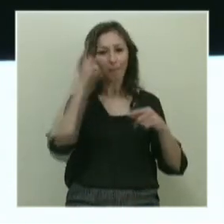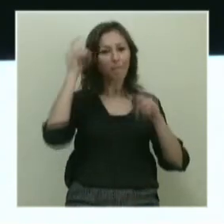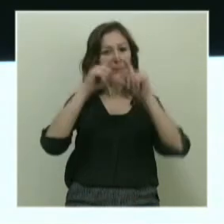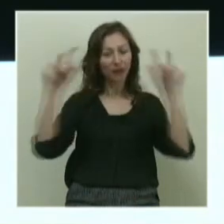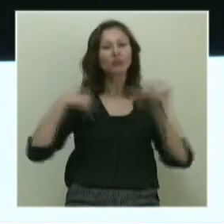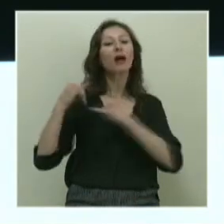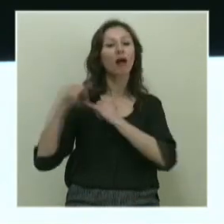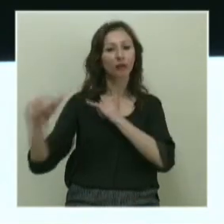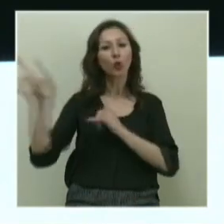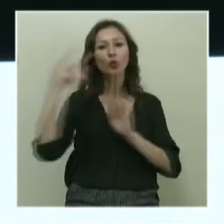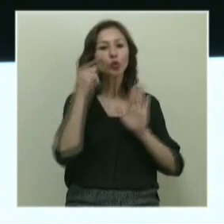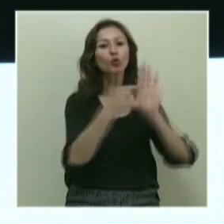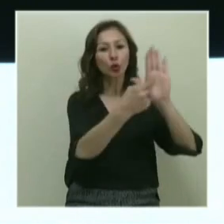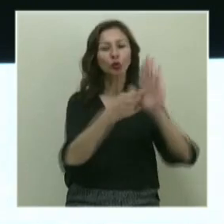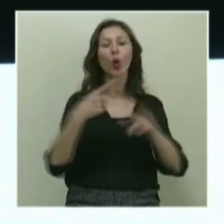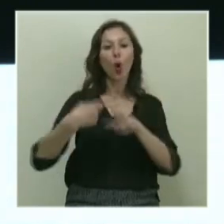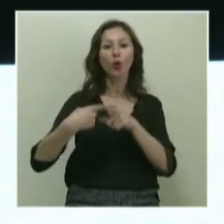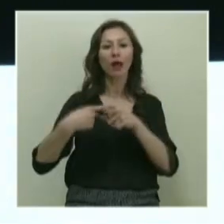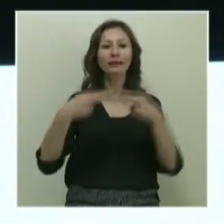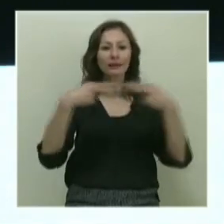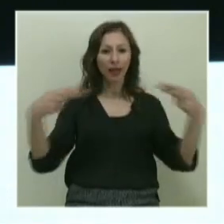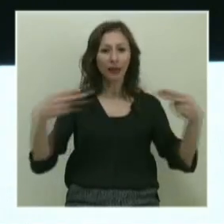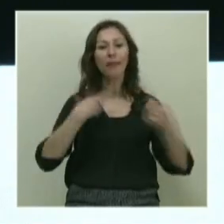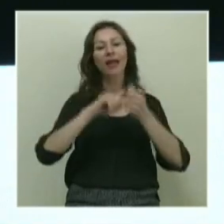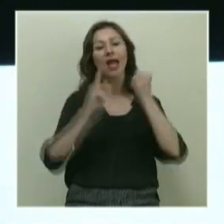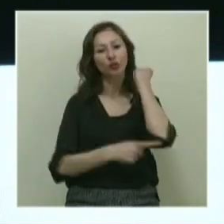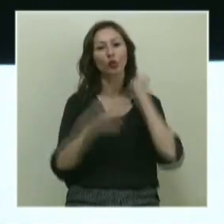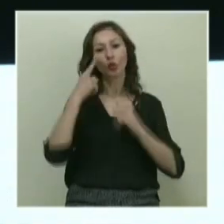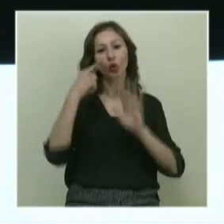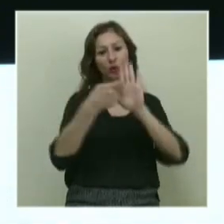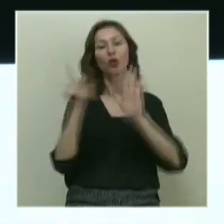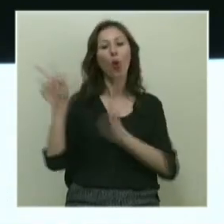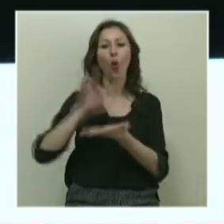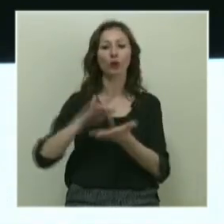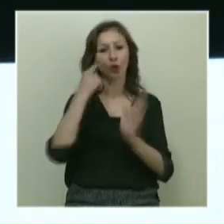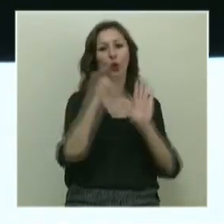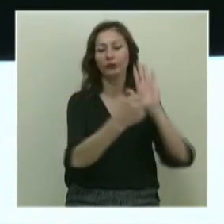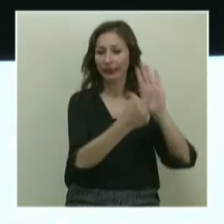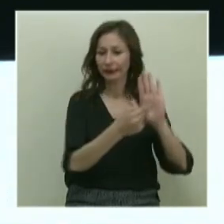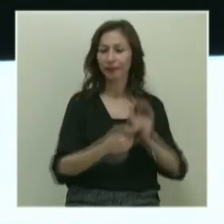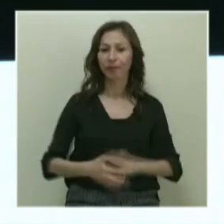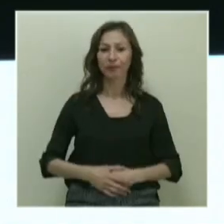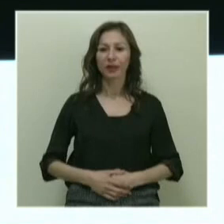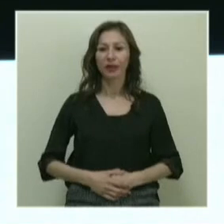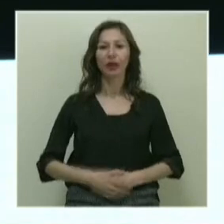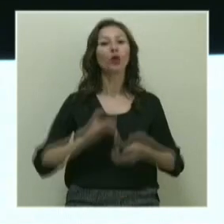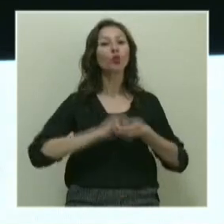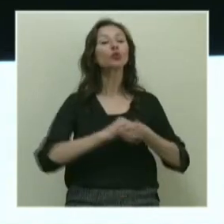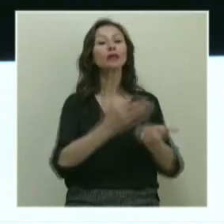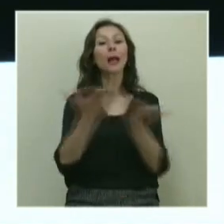aynı. Onun gösterdiği o ortak slide'ın ben en sonunda göstereceğim, o ortada gösterdi. Dostlarım,